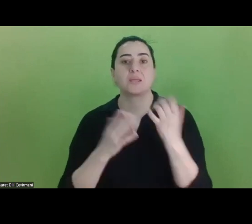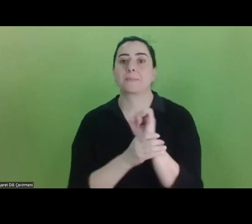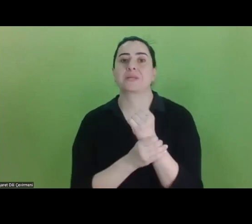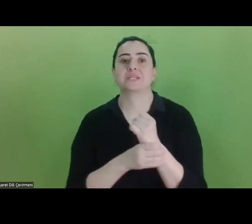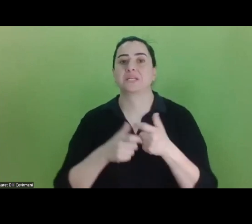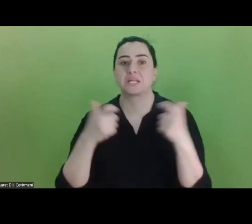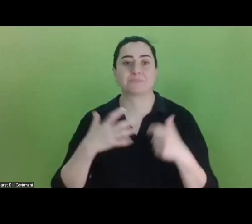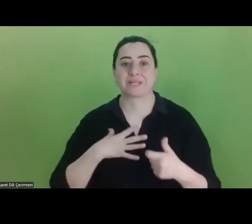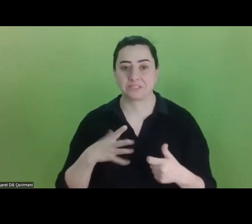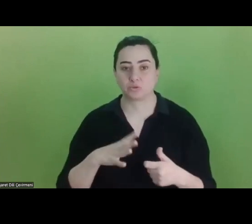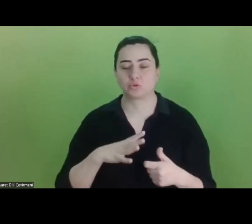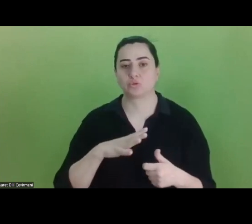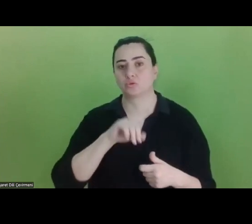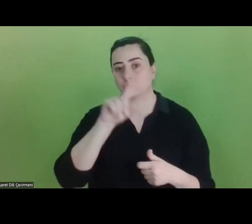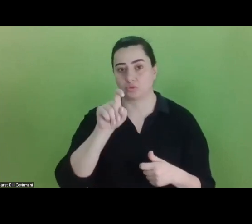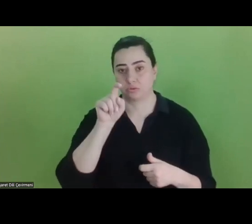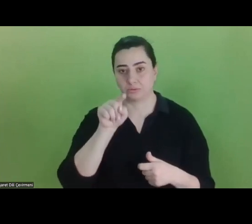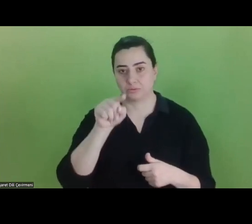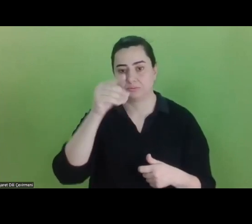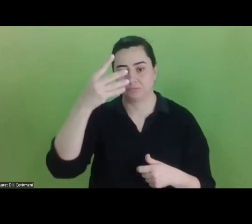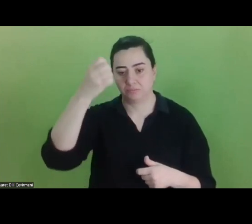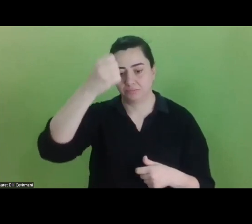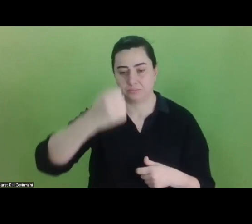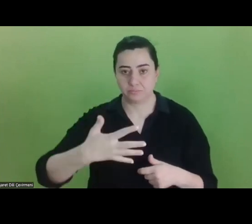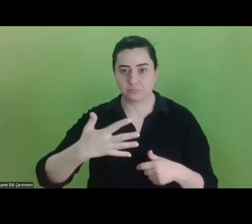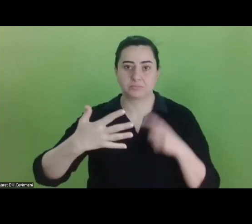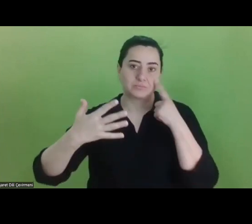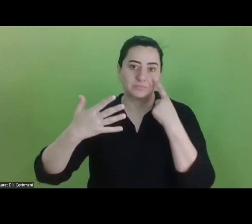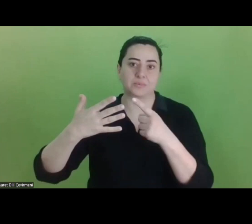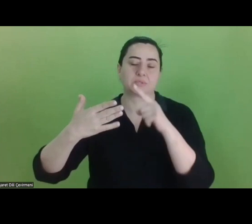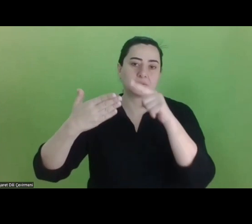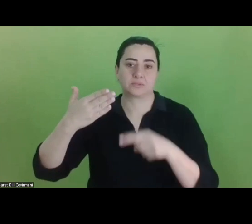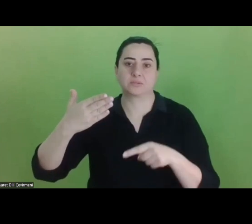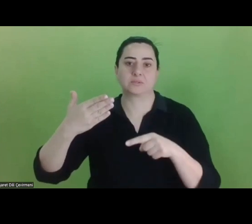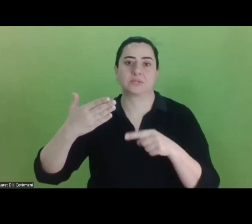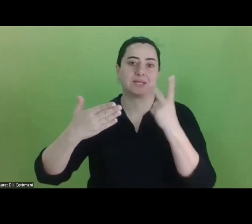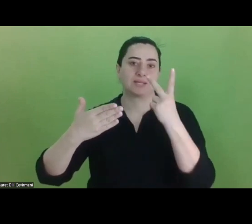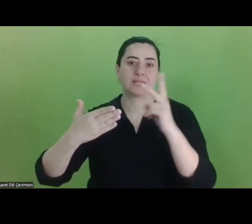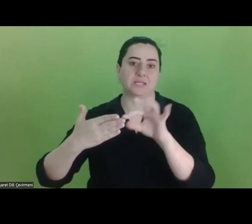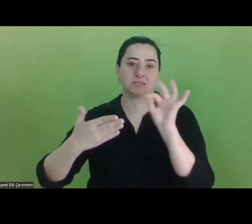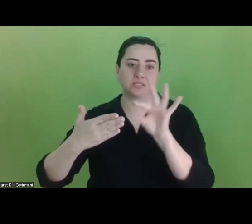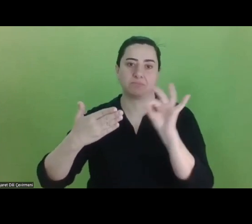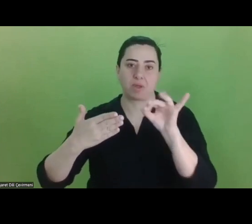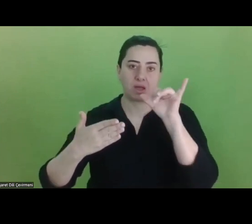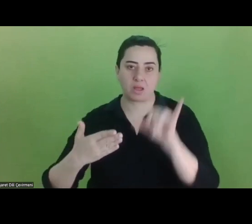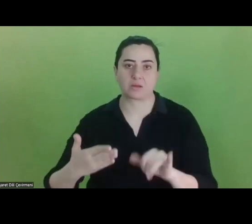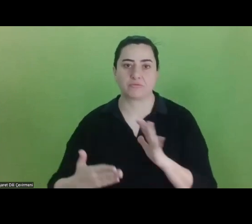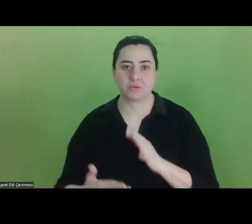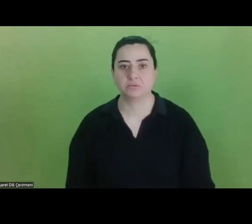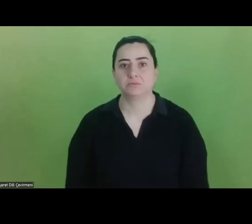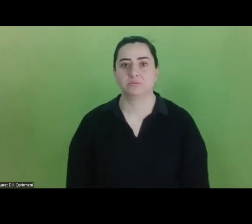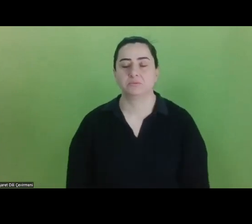geliştirmek istiyorsunuz sorusunun altındaki seçeneklerden diğer kategoriler içinde aynı. Maksimum iki tanesini seçebilirsiniz.